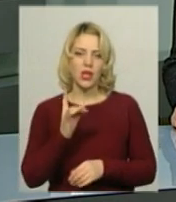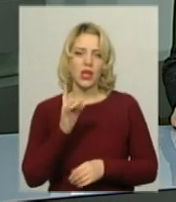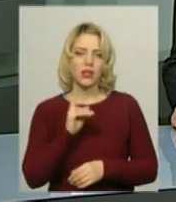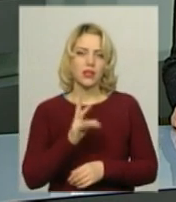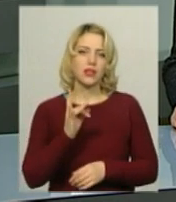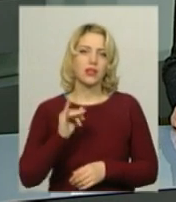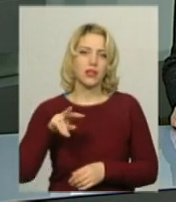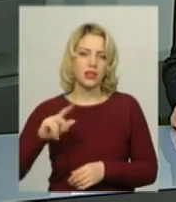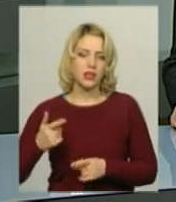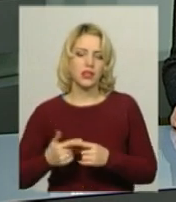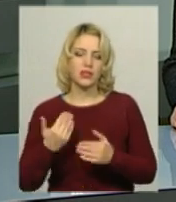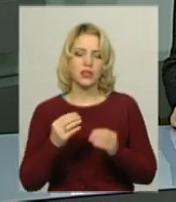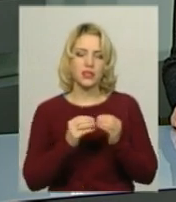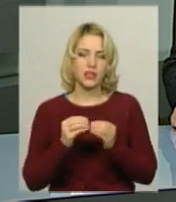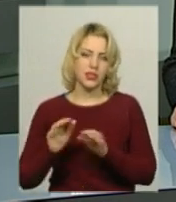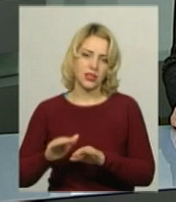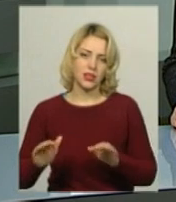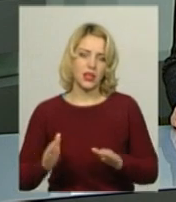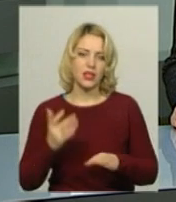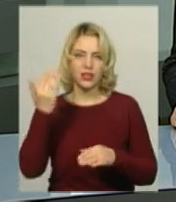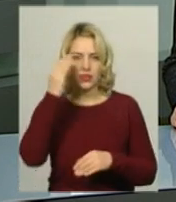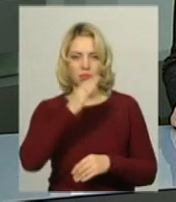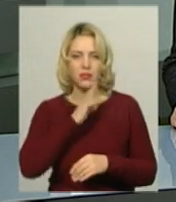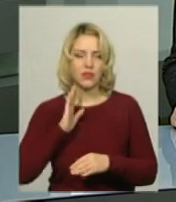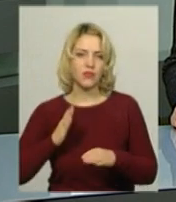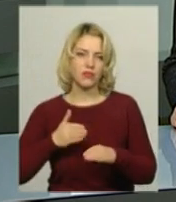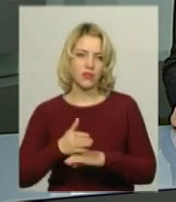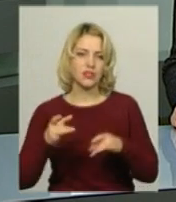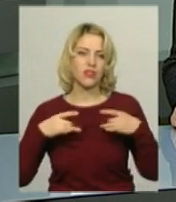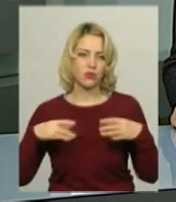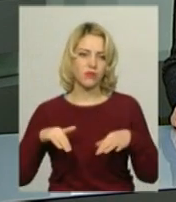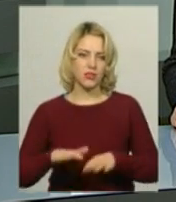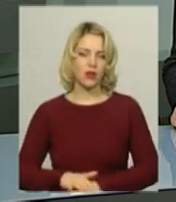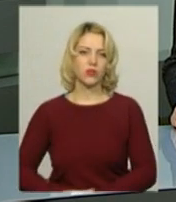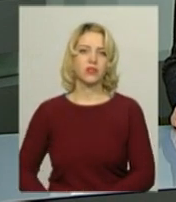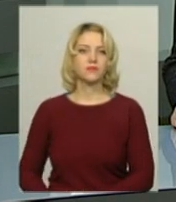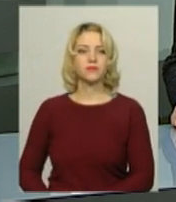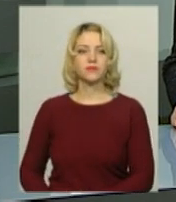її словами, 47 дітей та їхні батьки відвідали святкові заходи. Деталі далі у сюжеті.